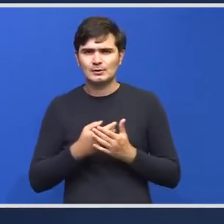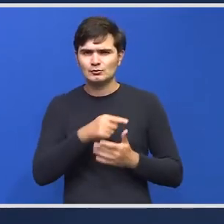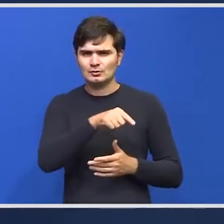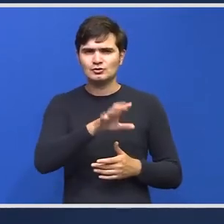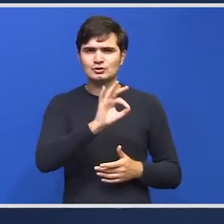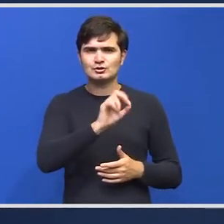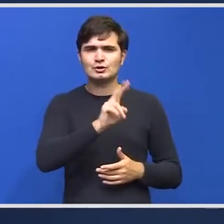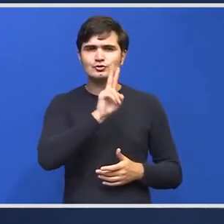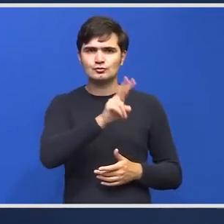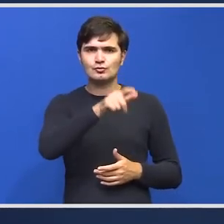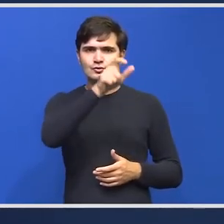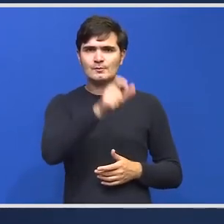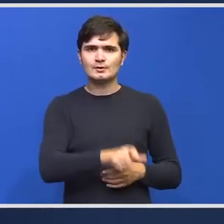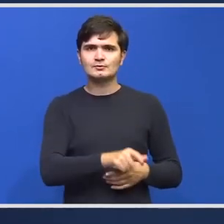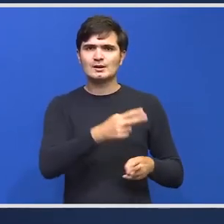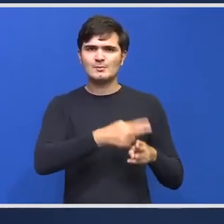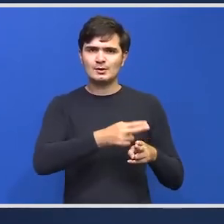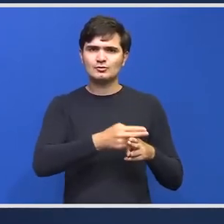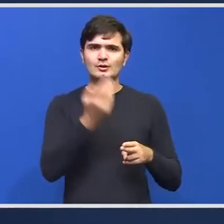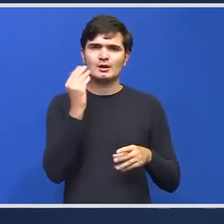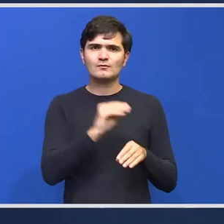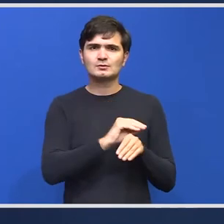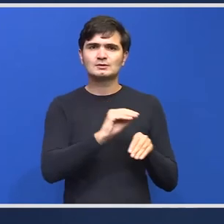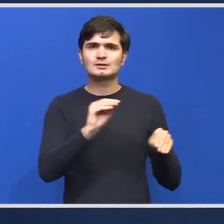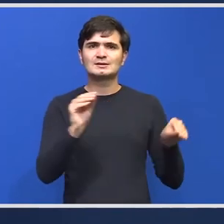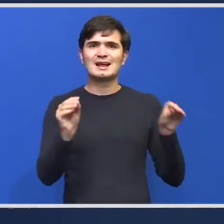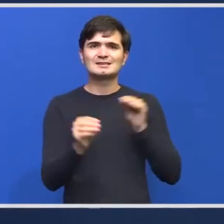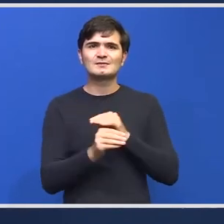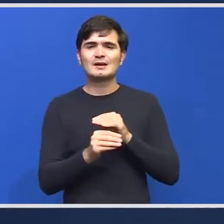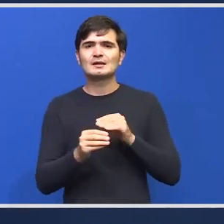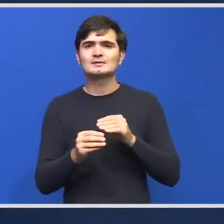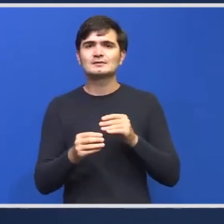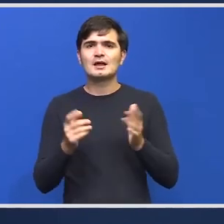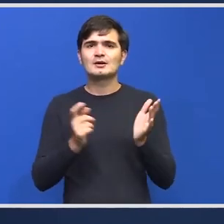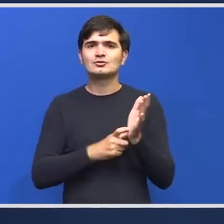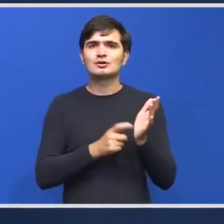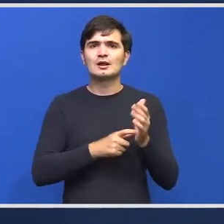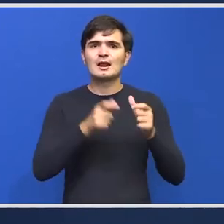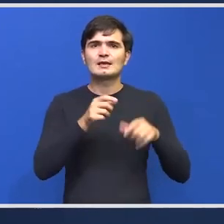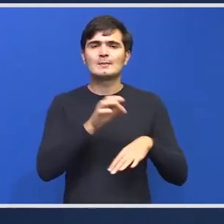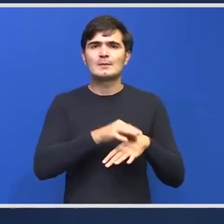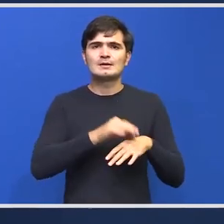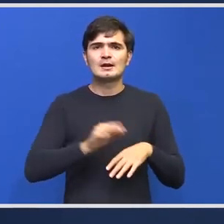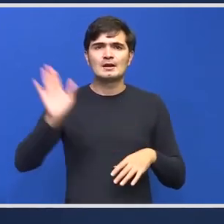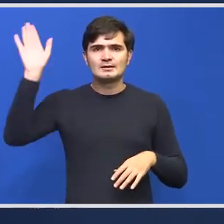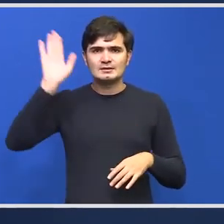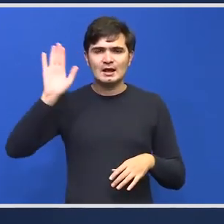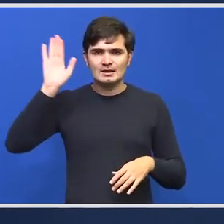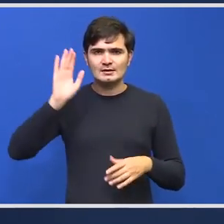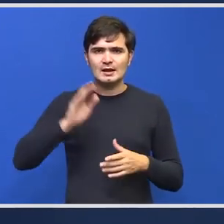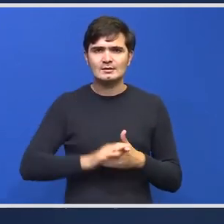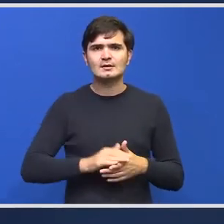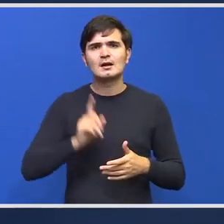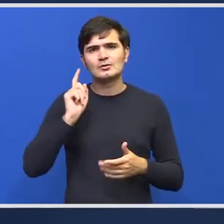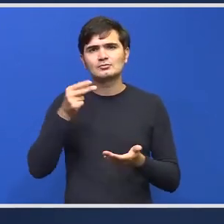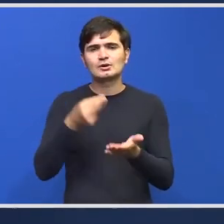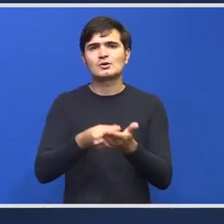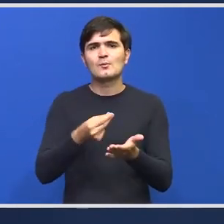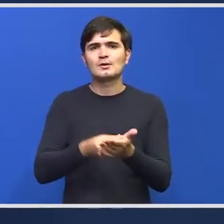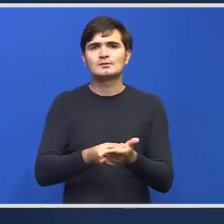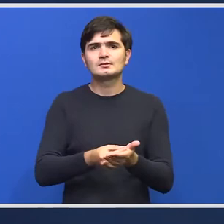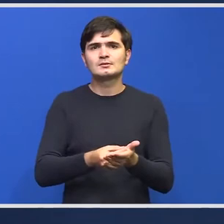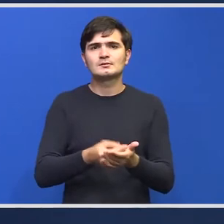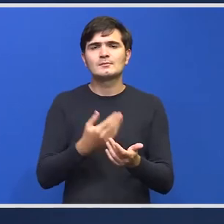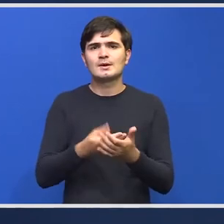52 de pacienți transferați la solicitarea echipelor medicale în străinătate s-au plătit